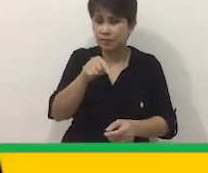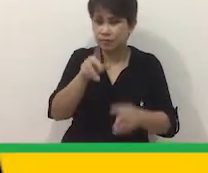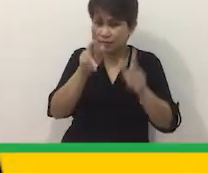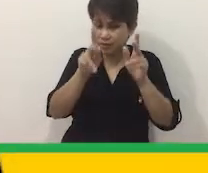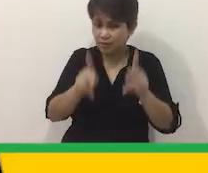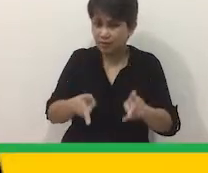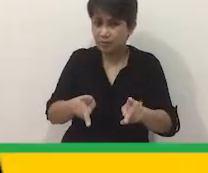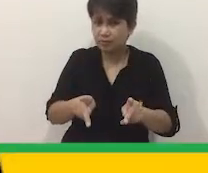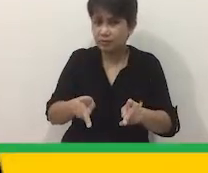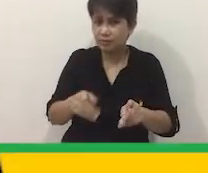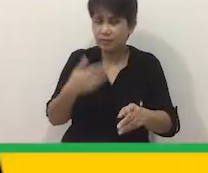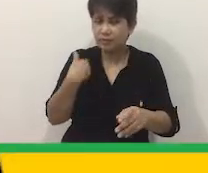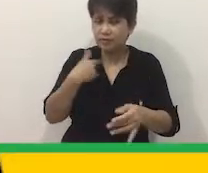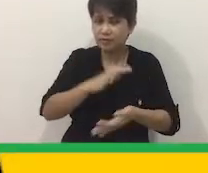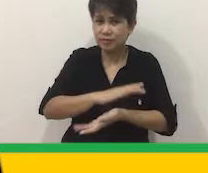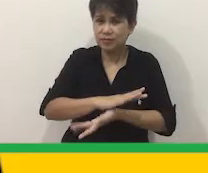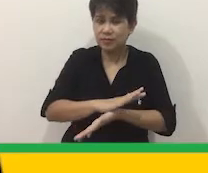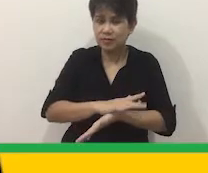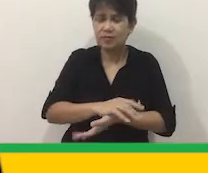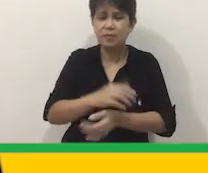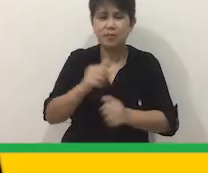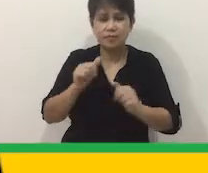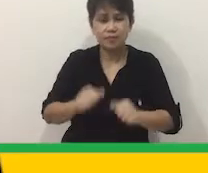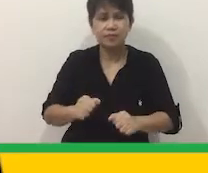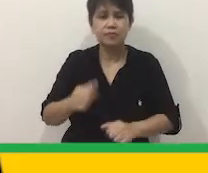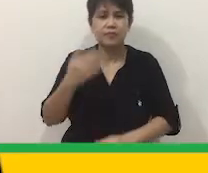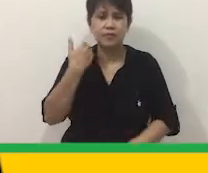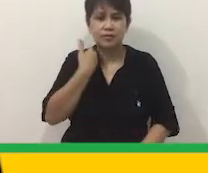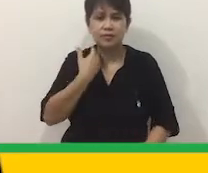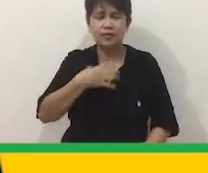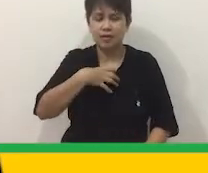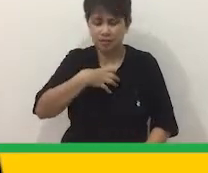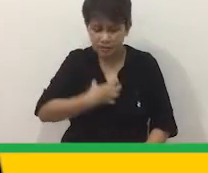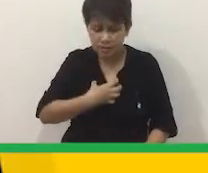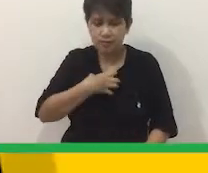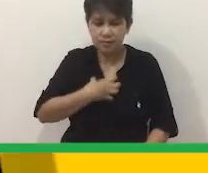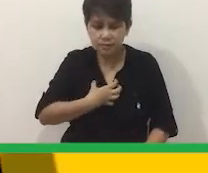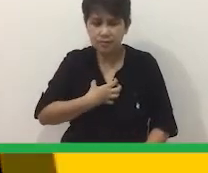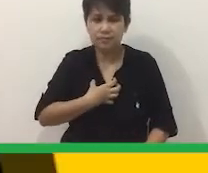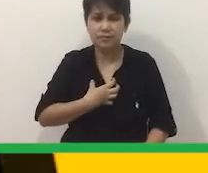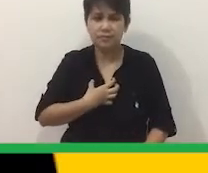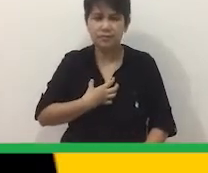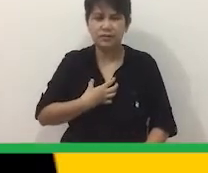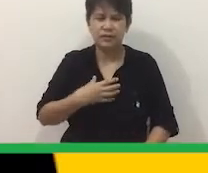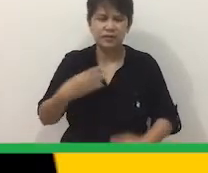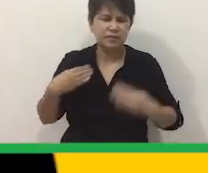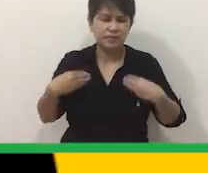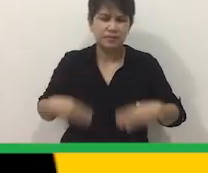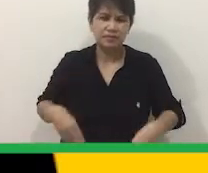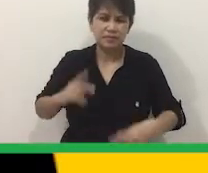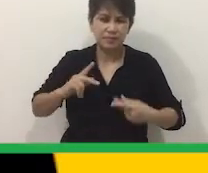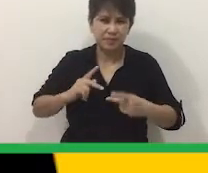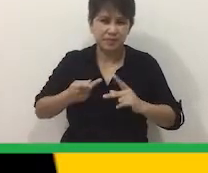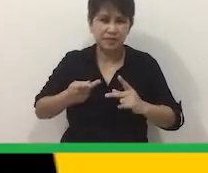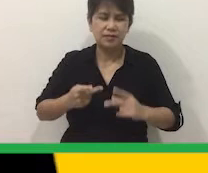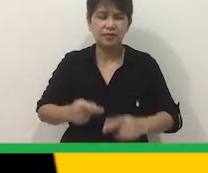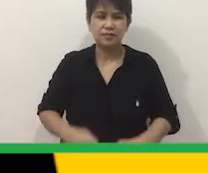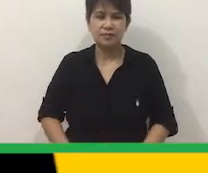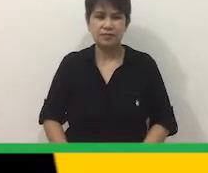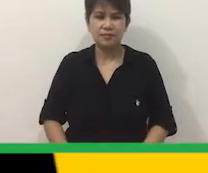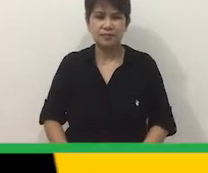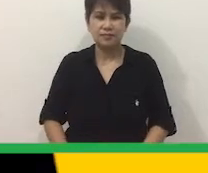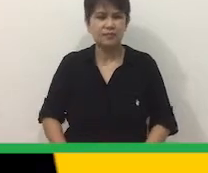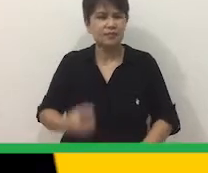Ang isang tao Pwede siyang Magkaroon ng Lagnat Ubo Pananakit Ng katawan